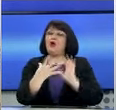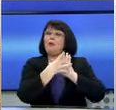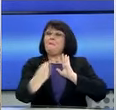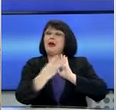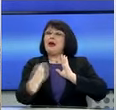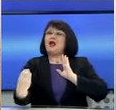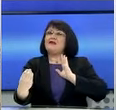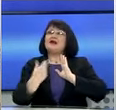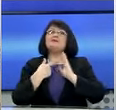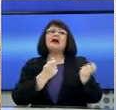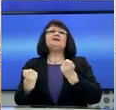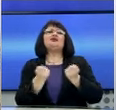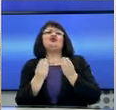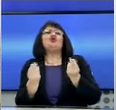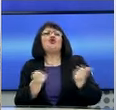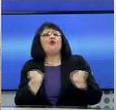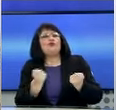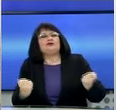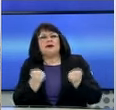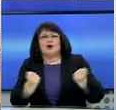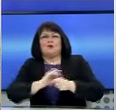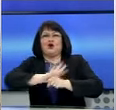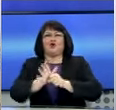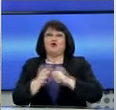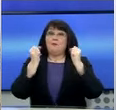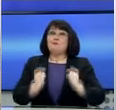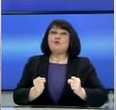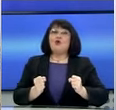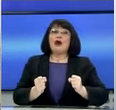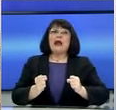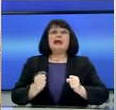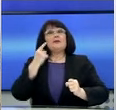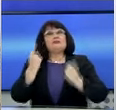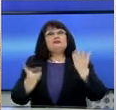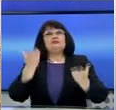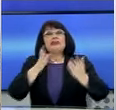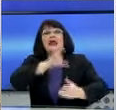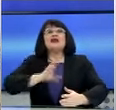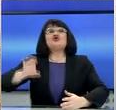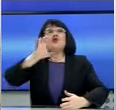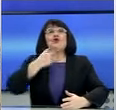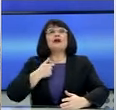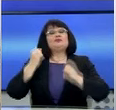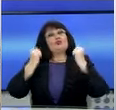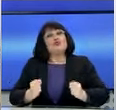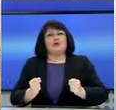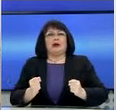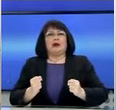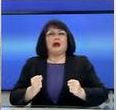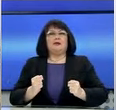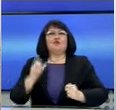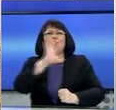παγκοσμίως ως προς τη διαχείριση του κορονοϊού. Βρισκόμαστε σε καλύτερη κατάσταση σε σχέση με πάρα πολλές χώρες και μάλιστα χώρες